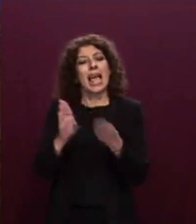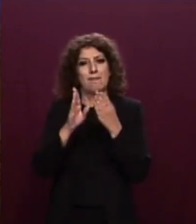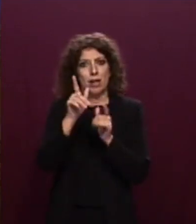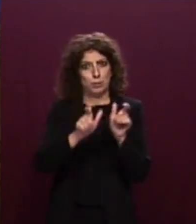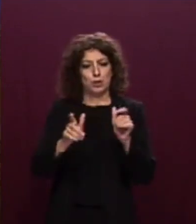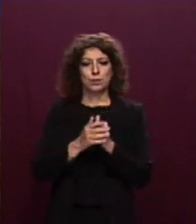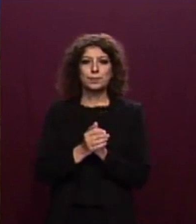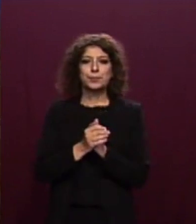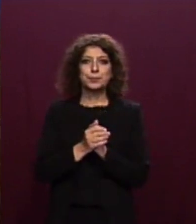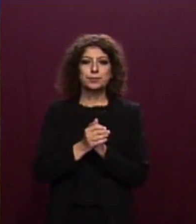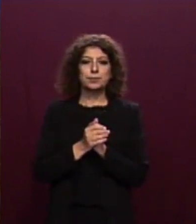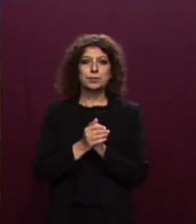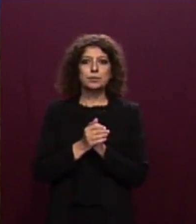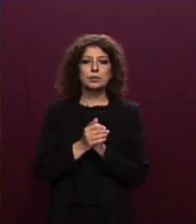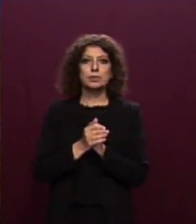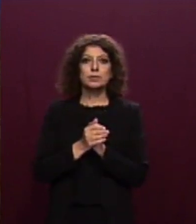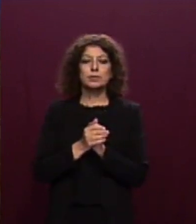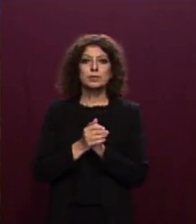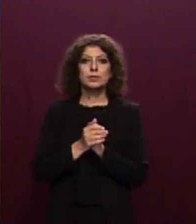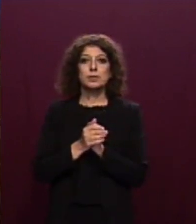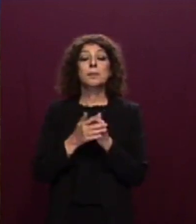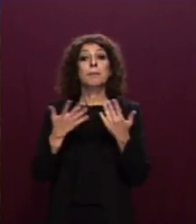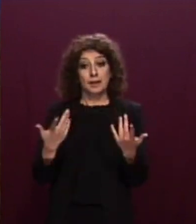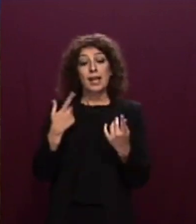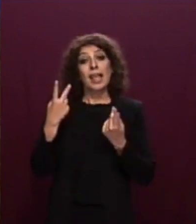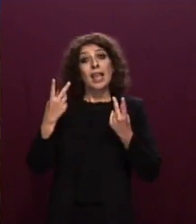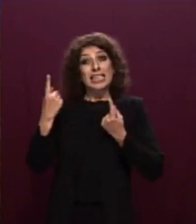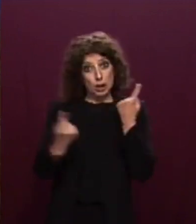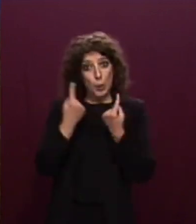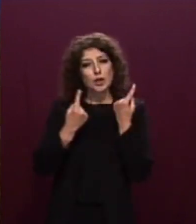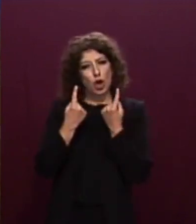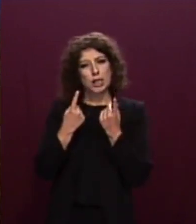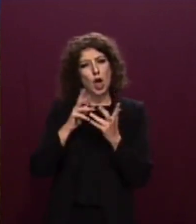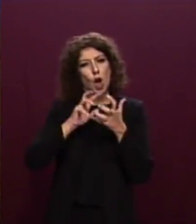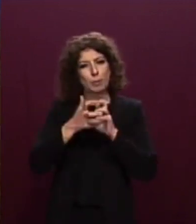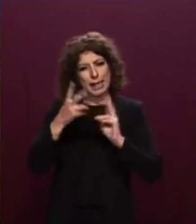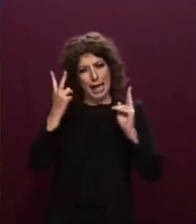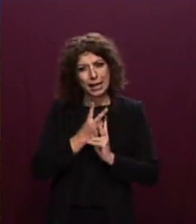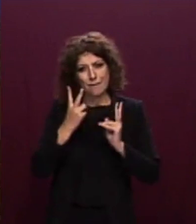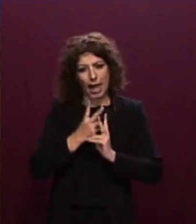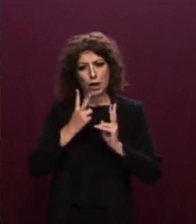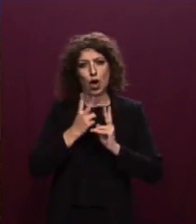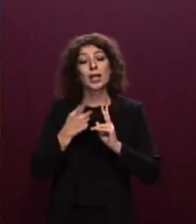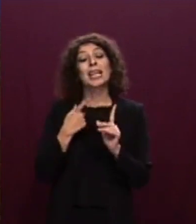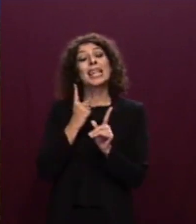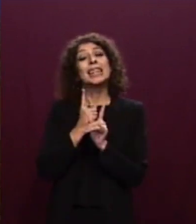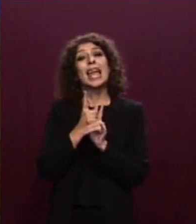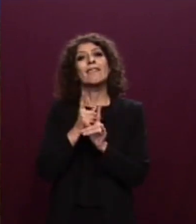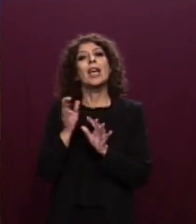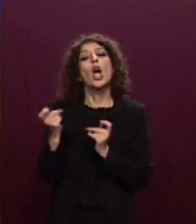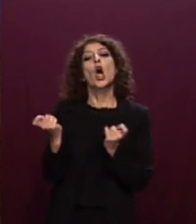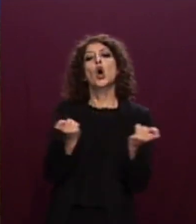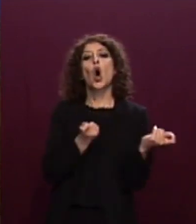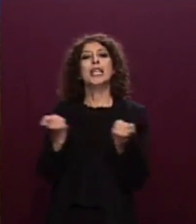proposito delle quali, vale osservare che proprio perché intervengono in contesti difficili, esse devono coordinarsi con le autorità competenti,